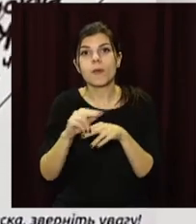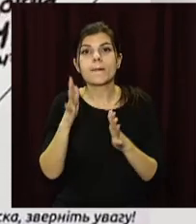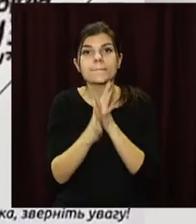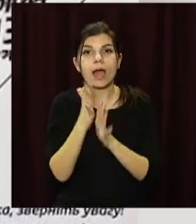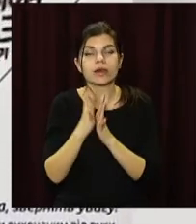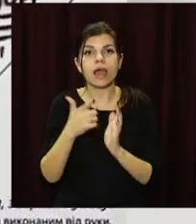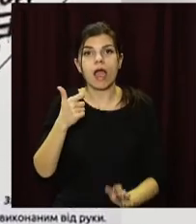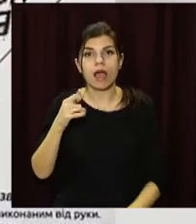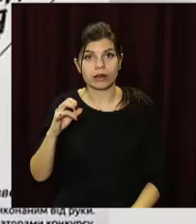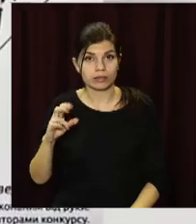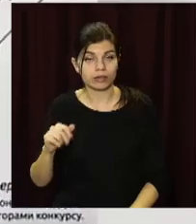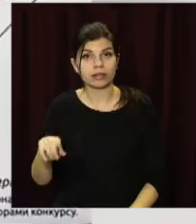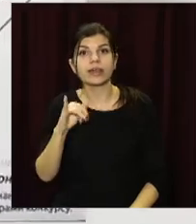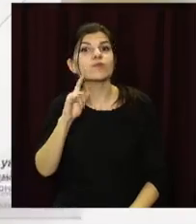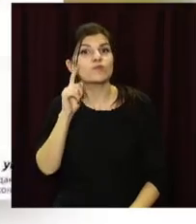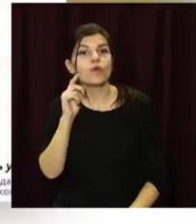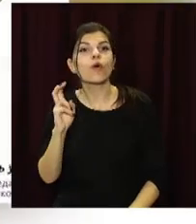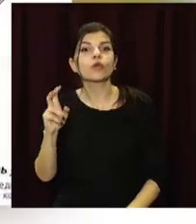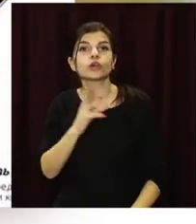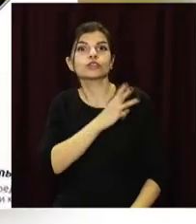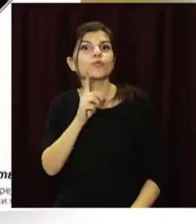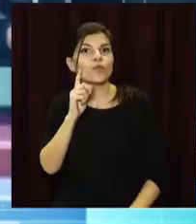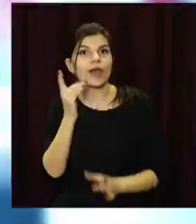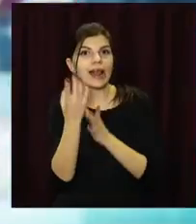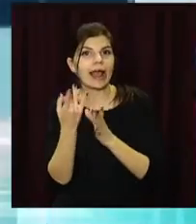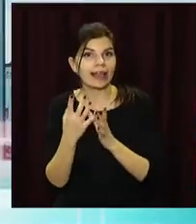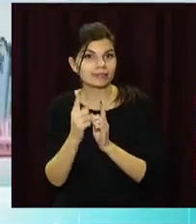відкриття сучасних майданчиків для юних ракет-роконструкторів.